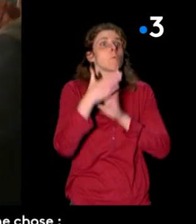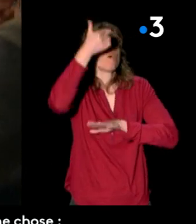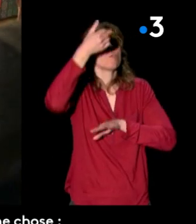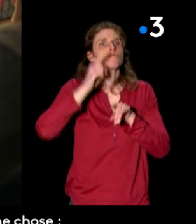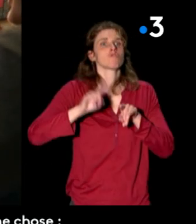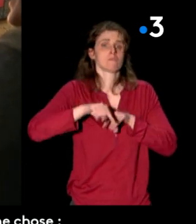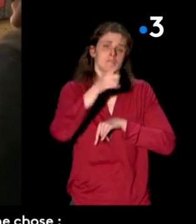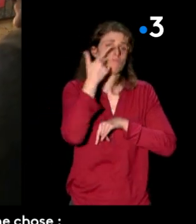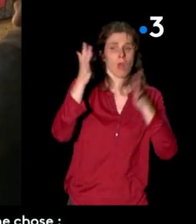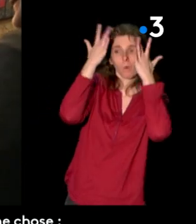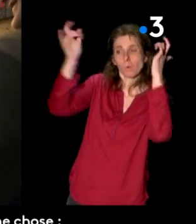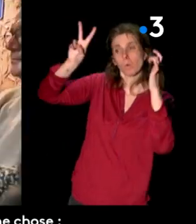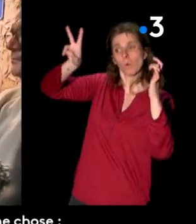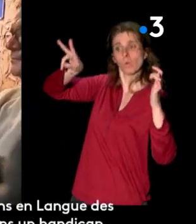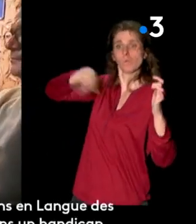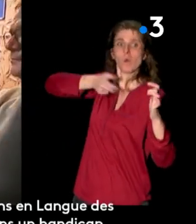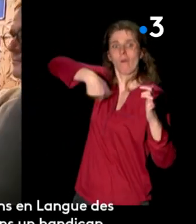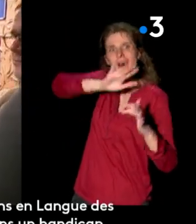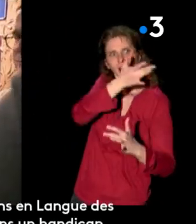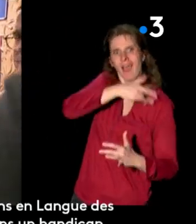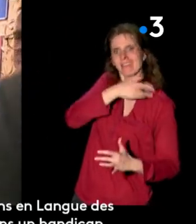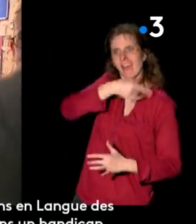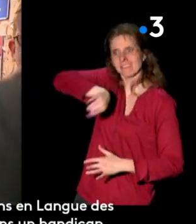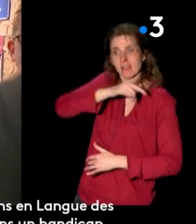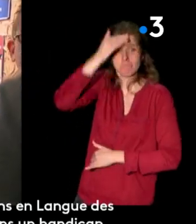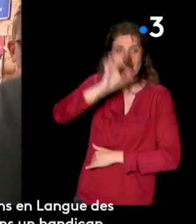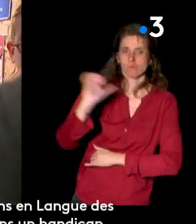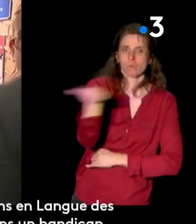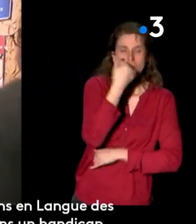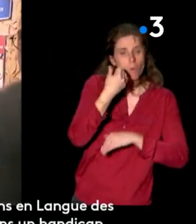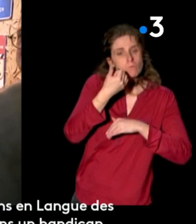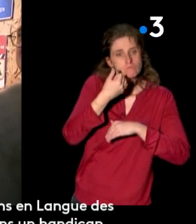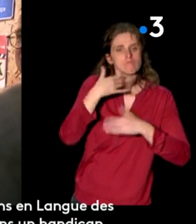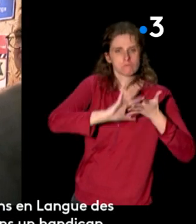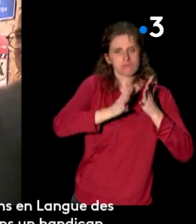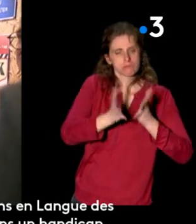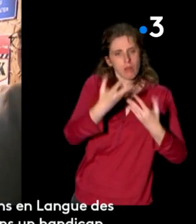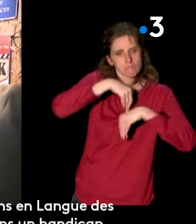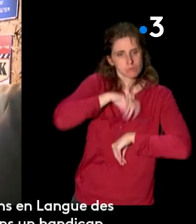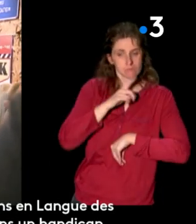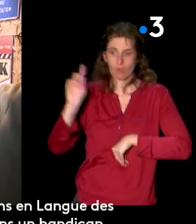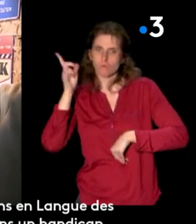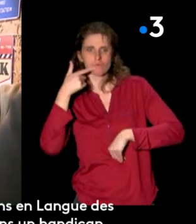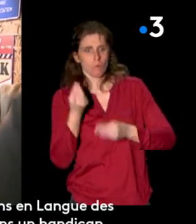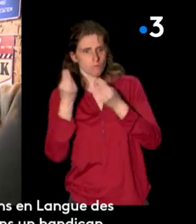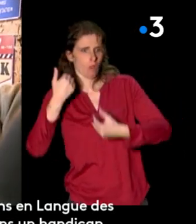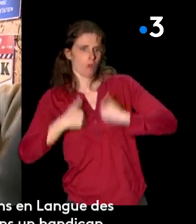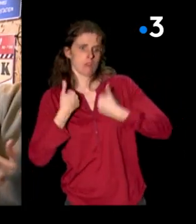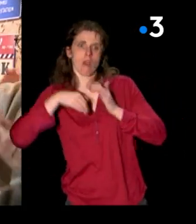s'intéresse davantage à leur culture. Et si tout le monde possédait des notions en langue des signes, la surdité serait beaucoup moins un handicap.